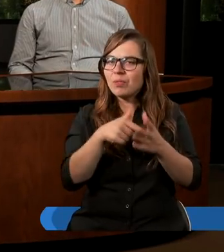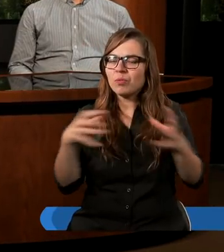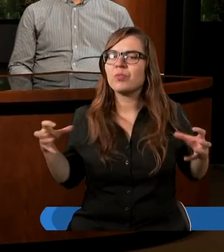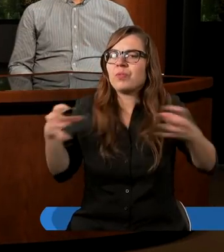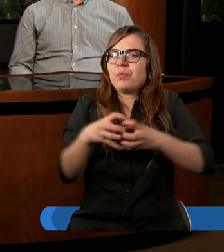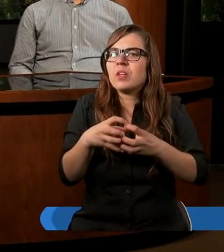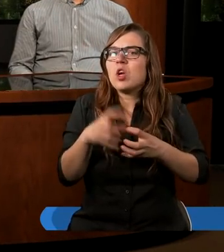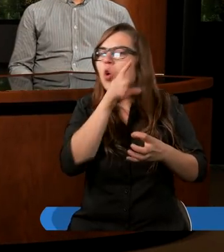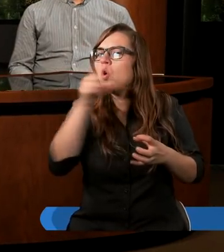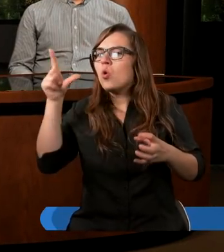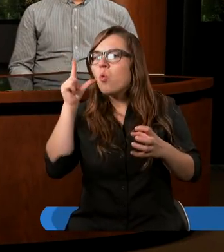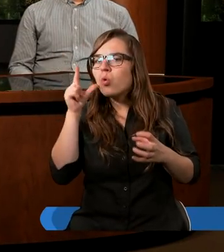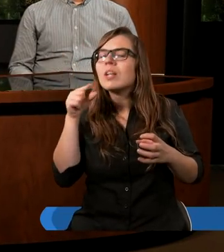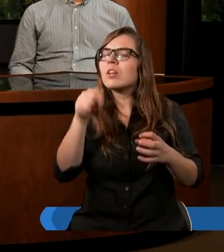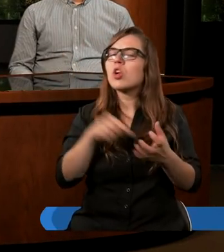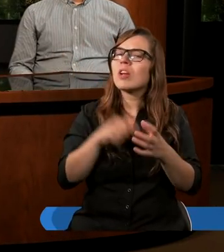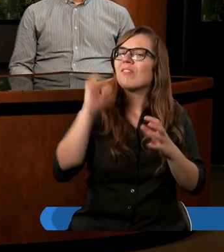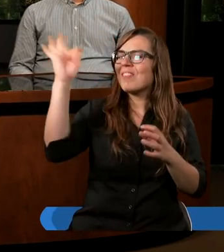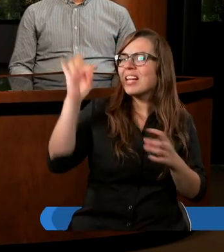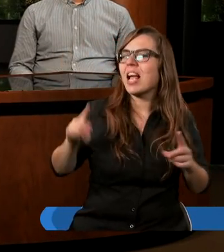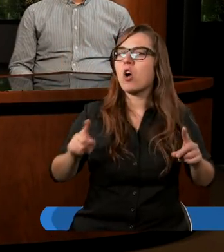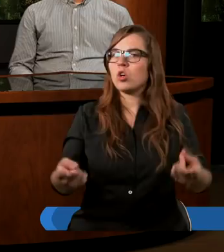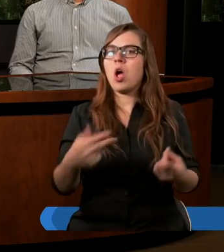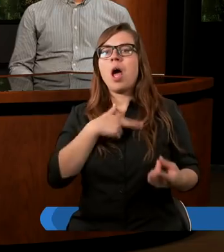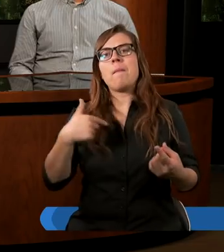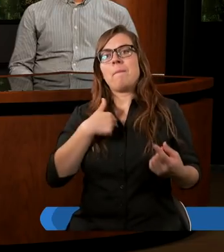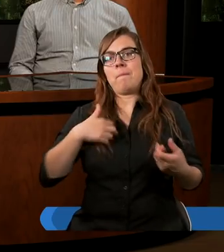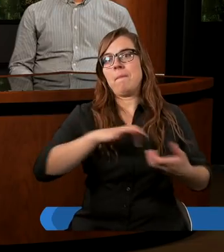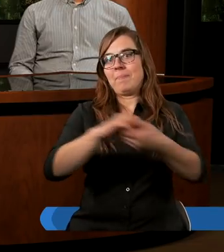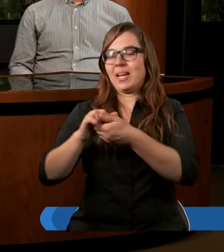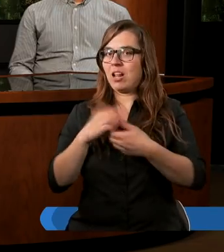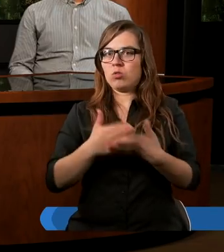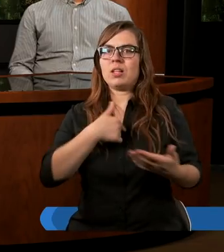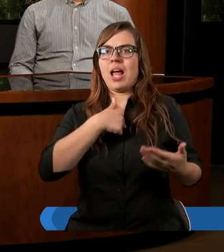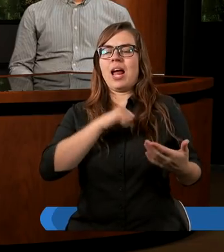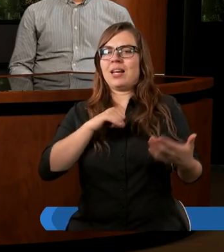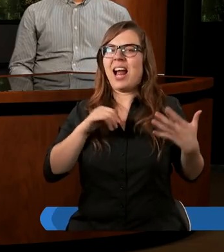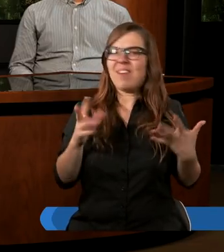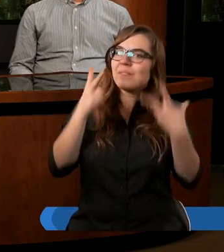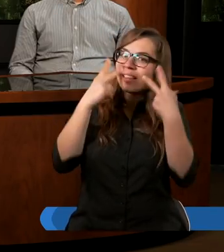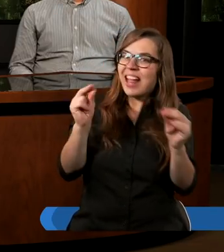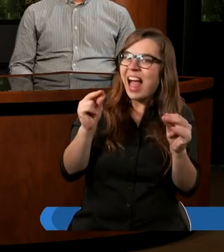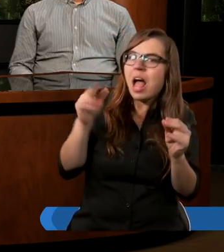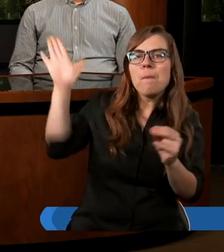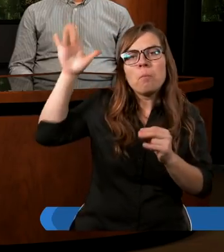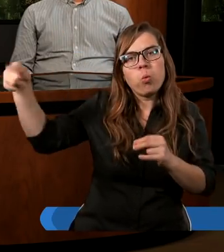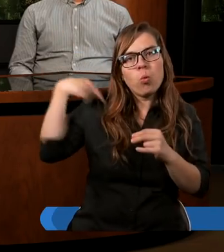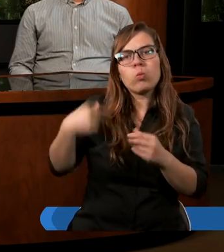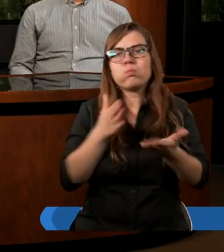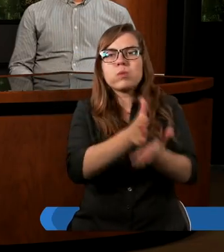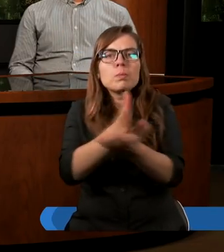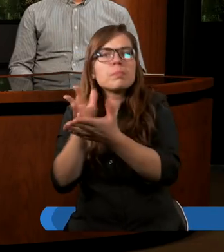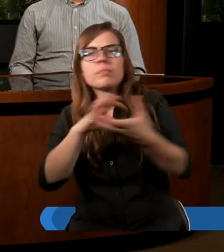ludzi i to jest Jego dzieło. To nie jest tak, że my mamy się jednoczyć, tylko Pan Bóg nas jednoczy. Mi się wydaje, że to jest